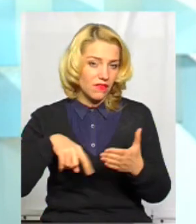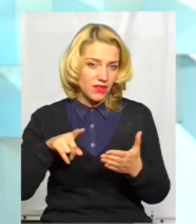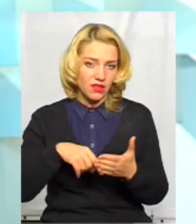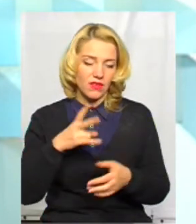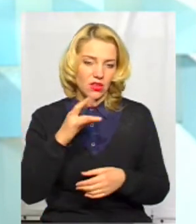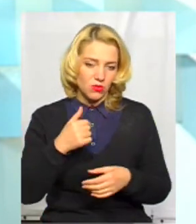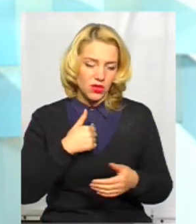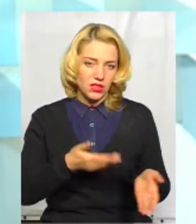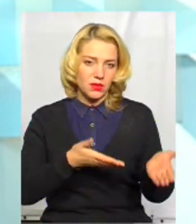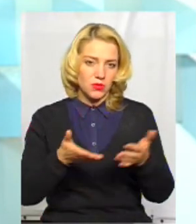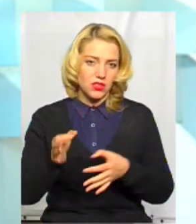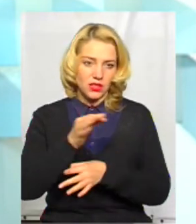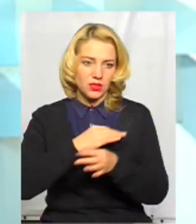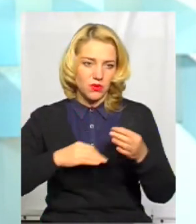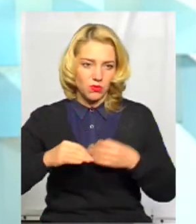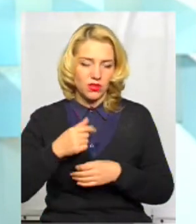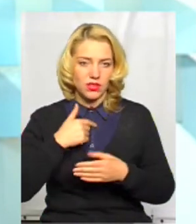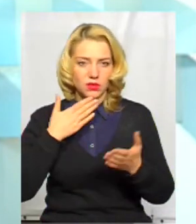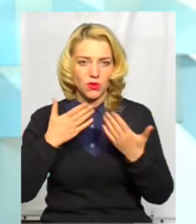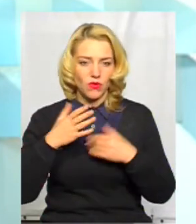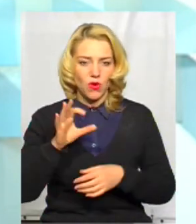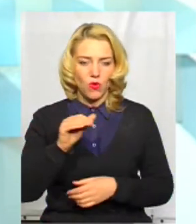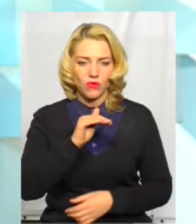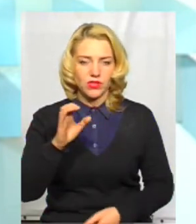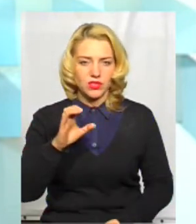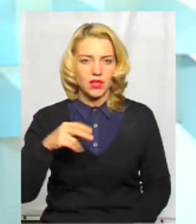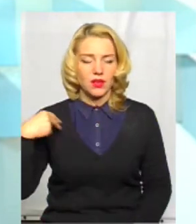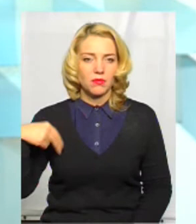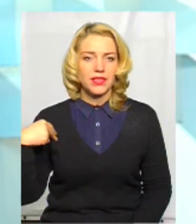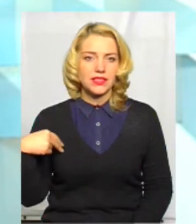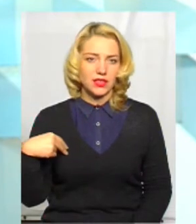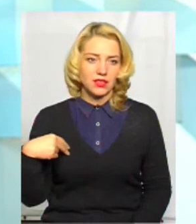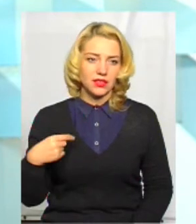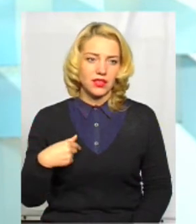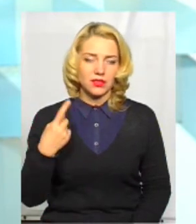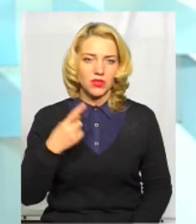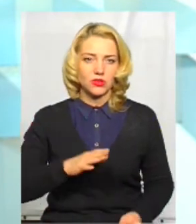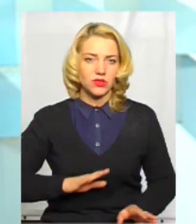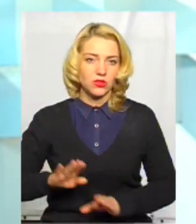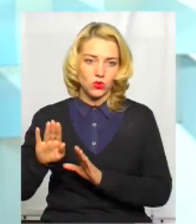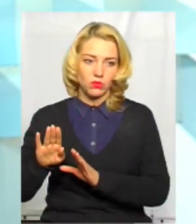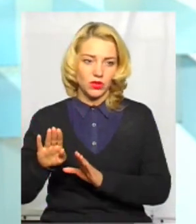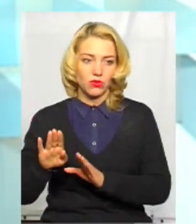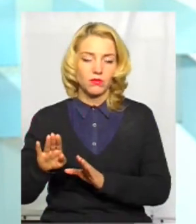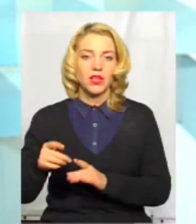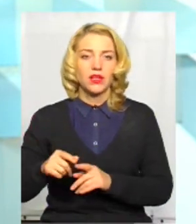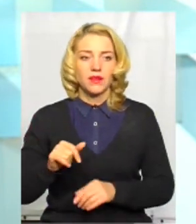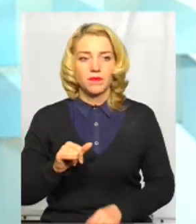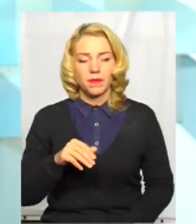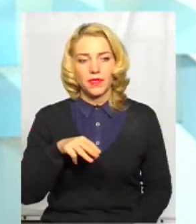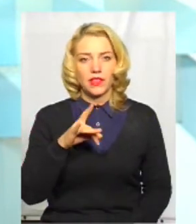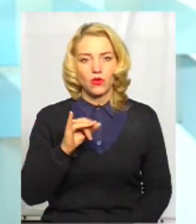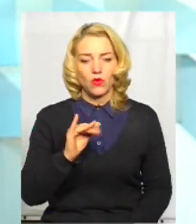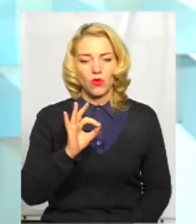запросили на співбесіду. Я спілкувався в Офісі Президента. Це була перша співбесіда з першим заступником Сергієм Володимировичем